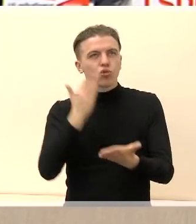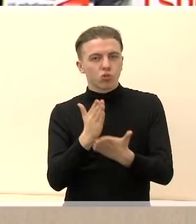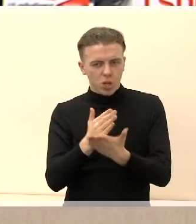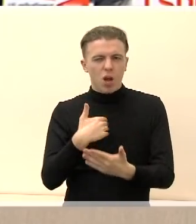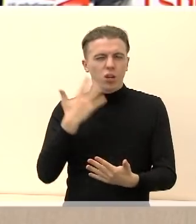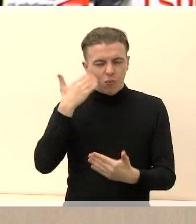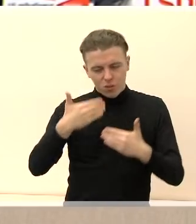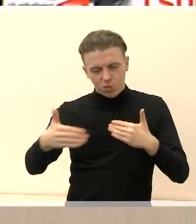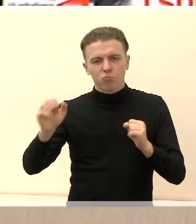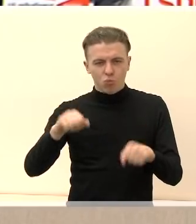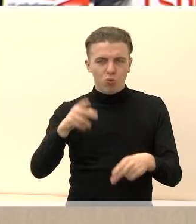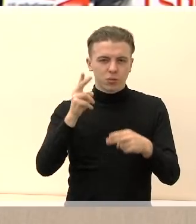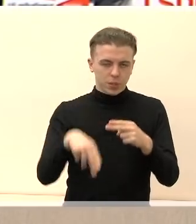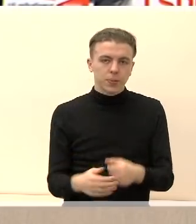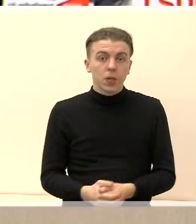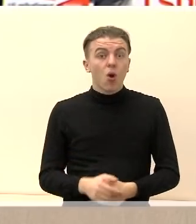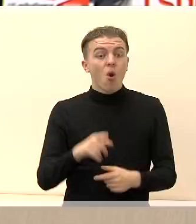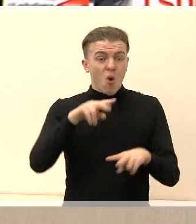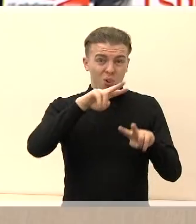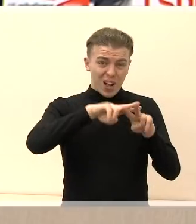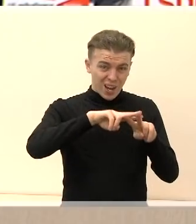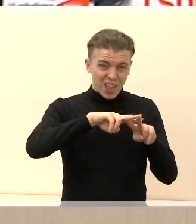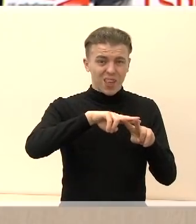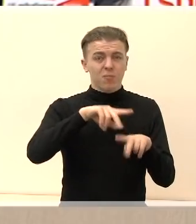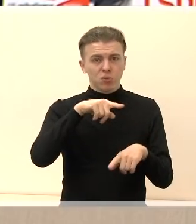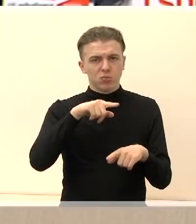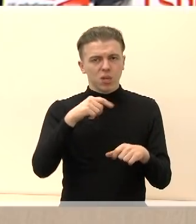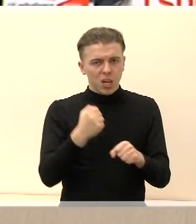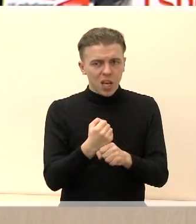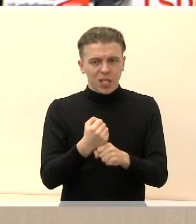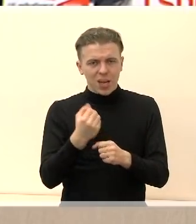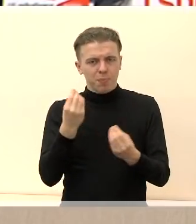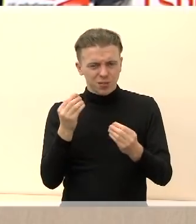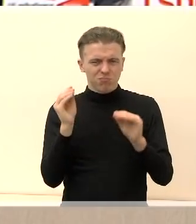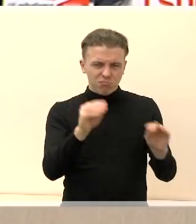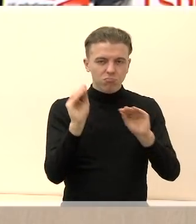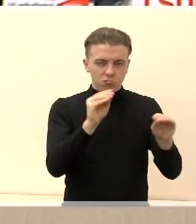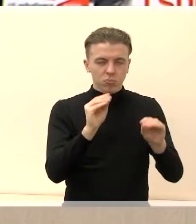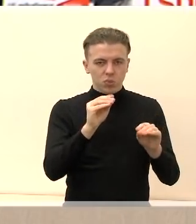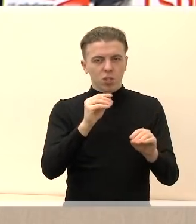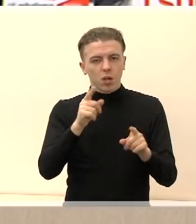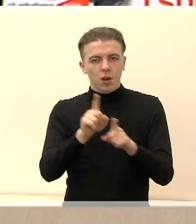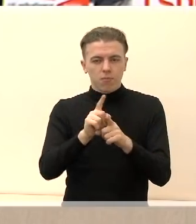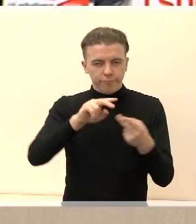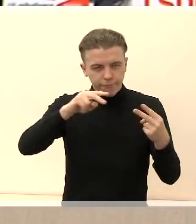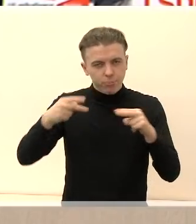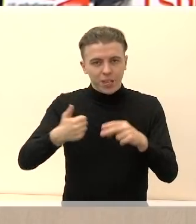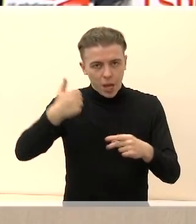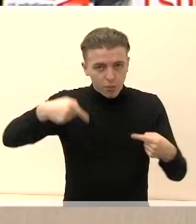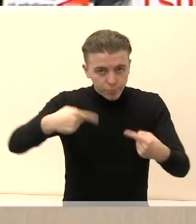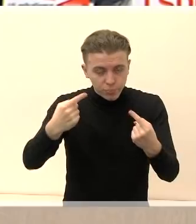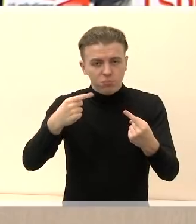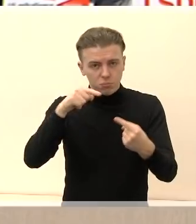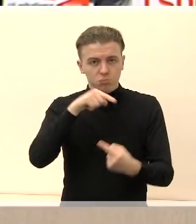padarysim. O ten tas kalėjimas gali būti, kaip tik į reikia investuoti, pritraukti pinigus, padaryti kamerinį, tipo išnaudoti tik tą teritoriją, kurios jau